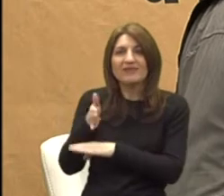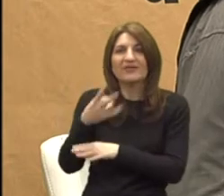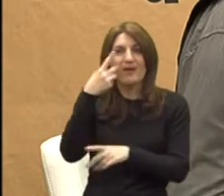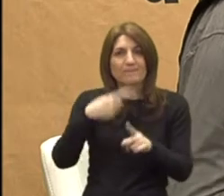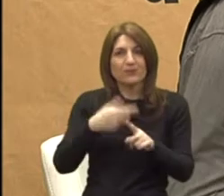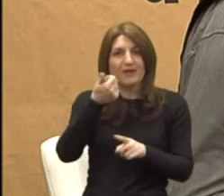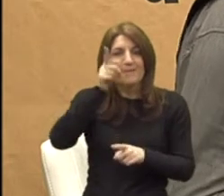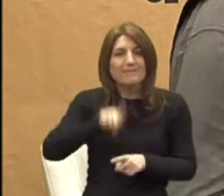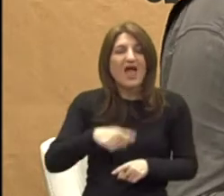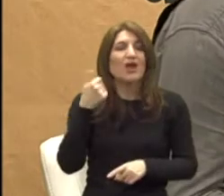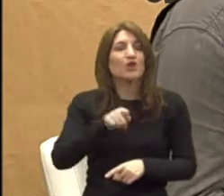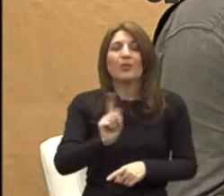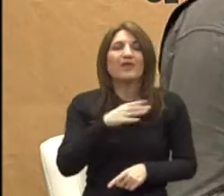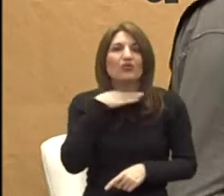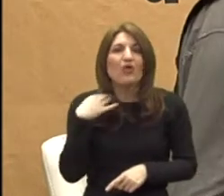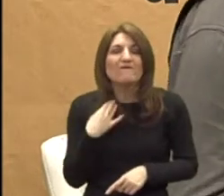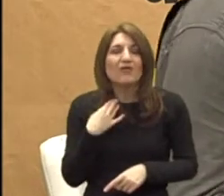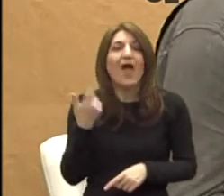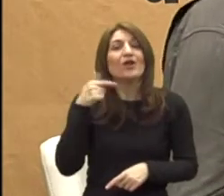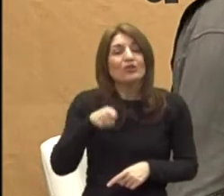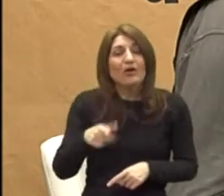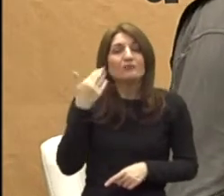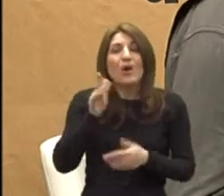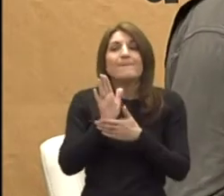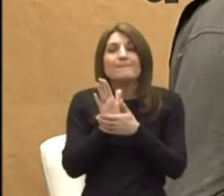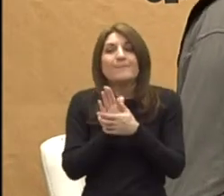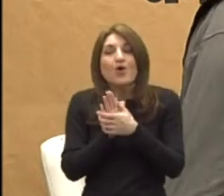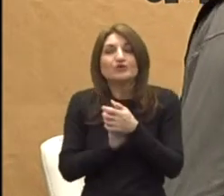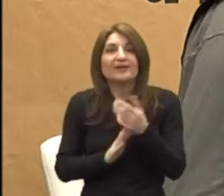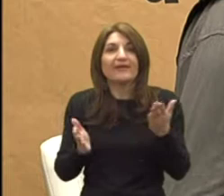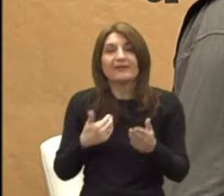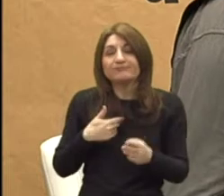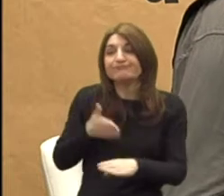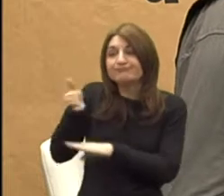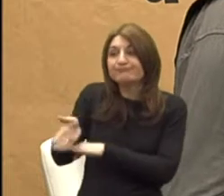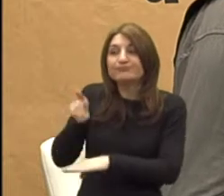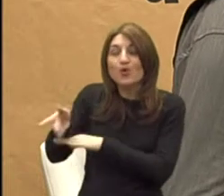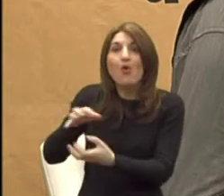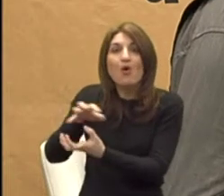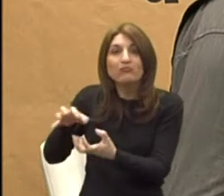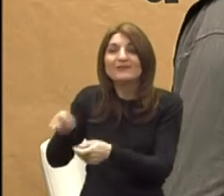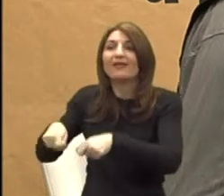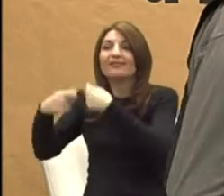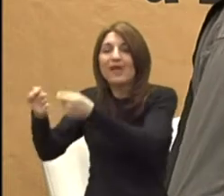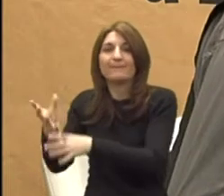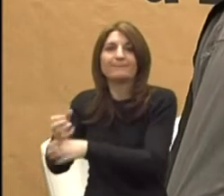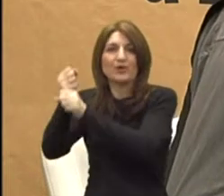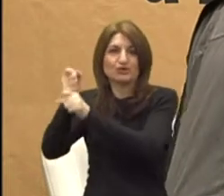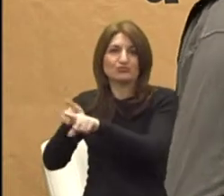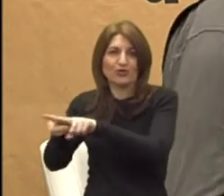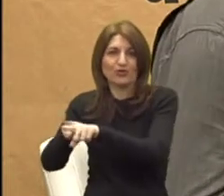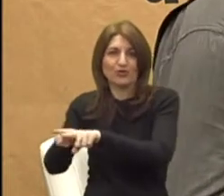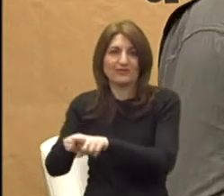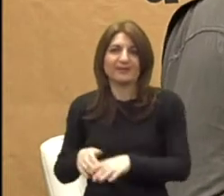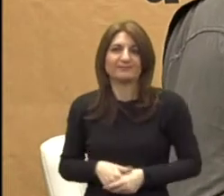dovoljno. Ali to je bio jedan taj početak tih ranih intervencija gdje neko dolazi u obitelj i daje podršku obitelji kad je to najpotrebnije.